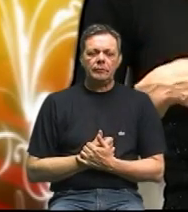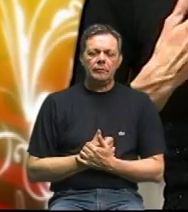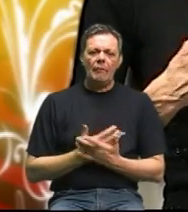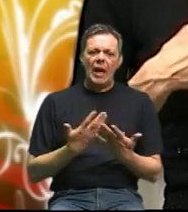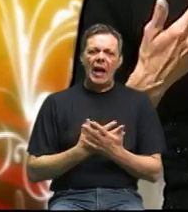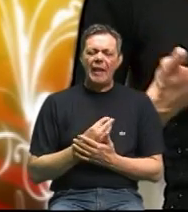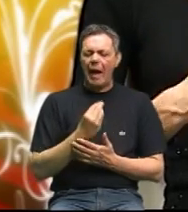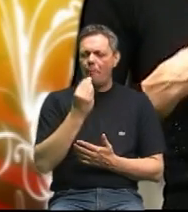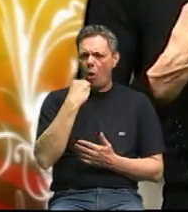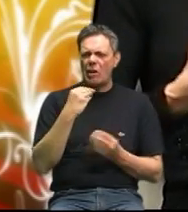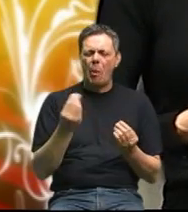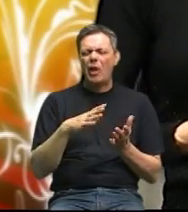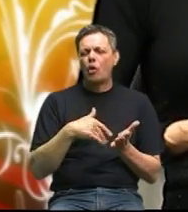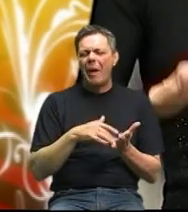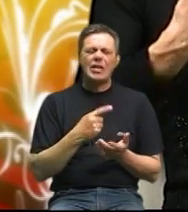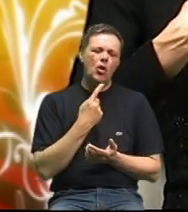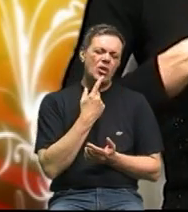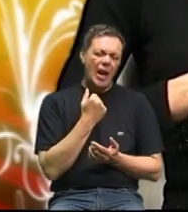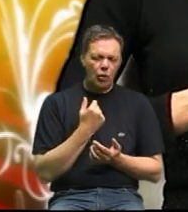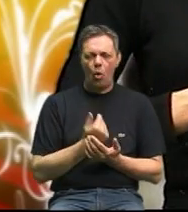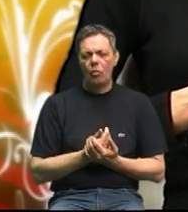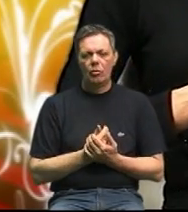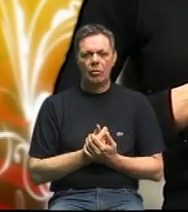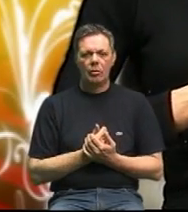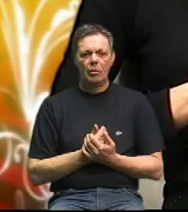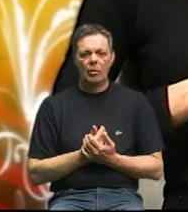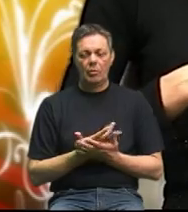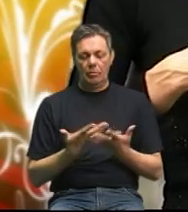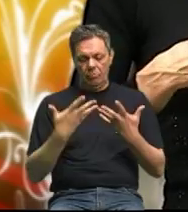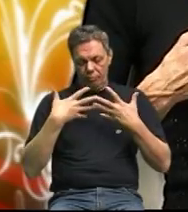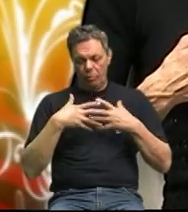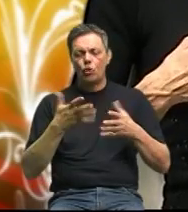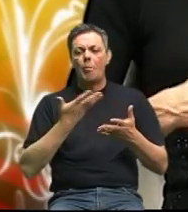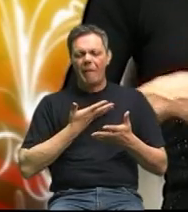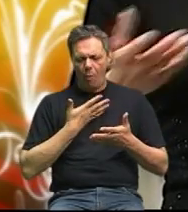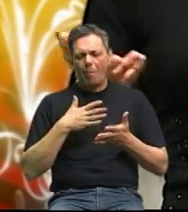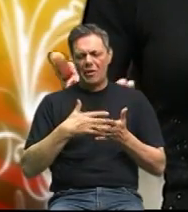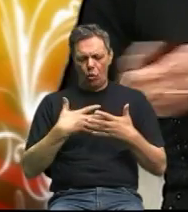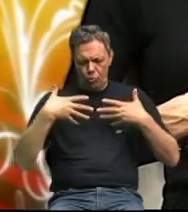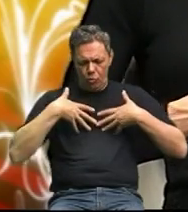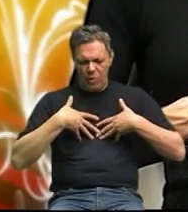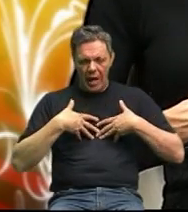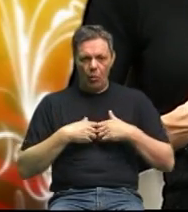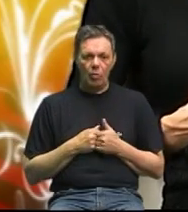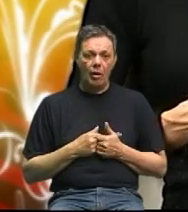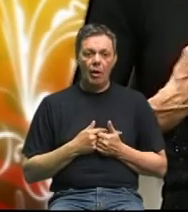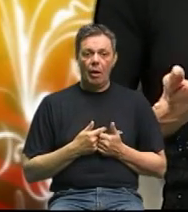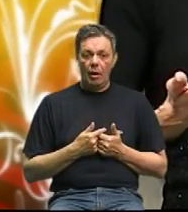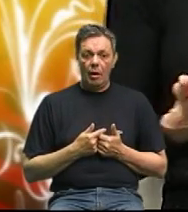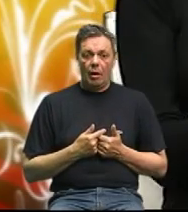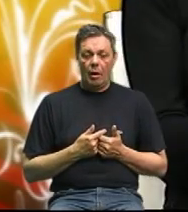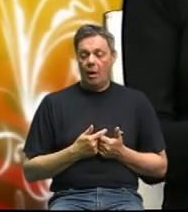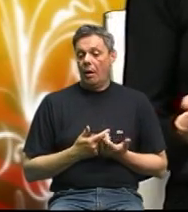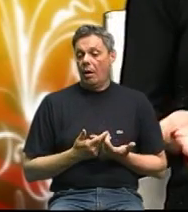pojedeme nešto masno nešto slatko ulažimo unutra kažemo no sad troši moju energiju